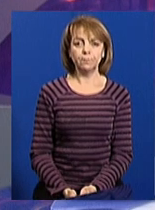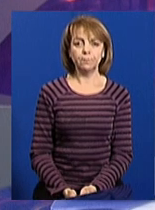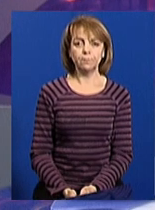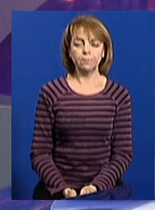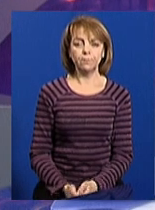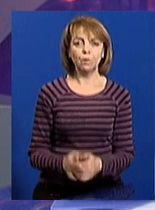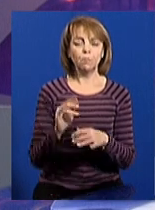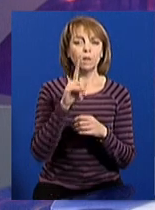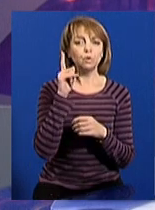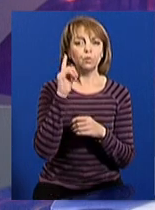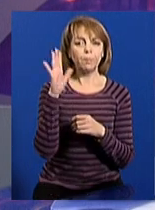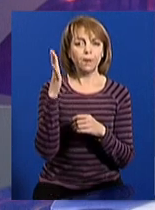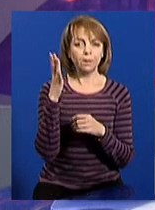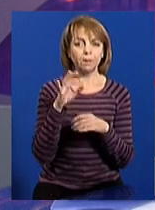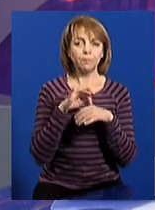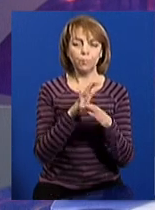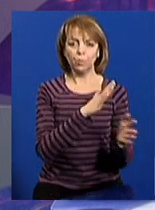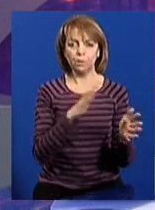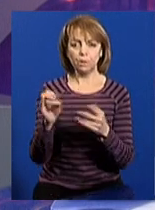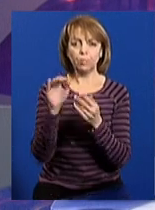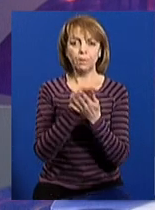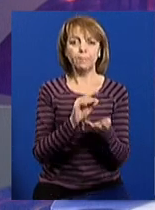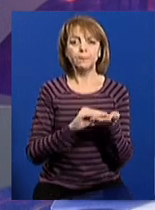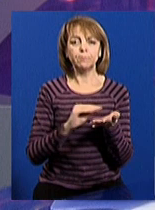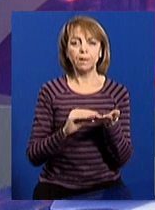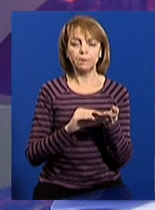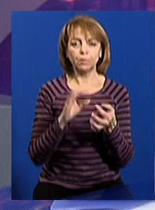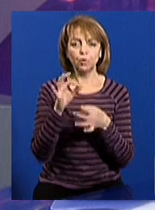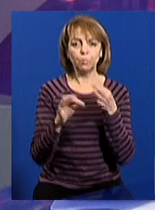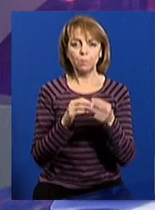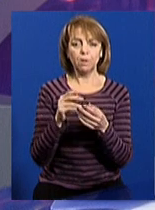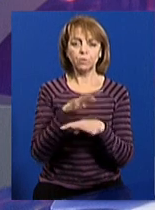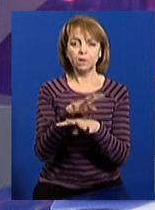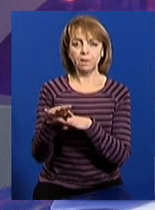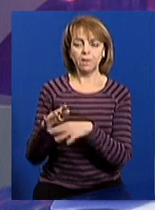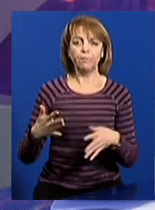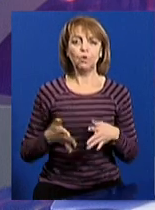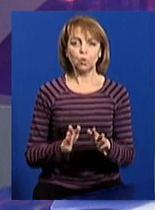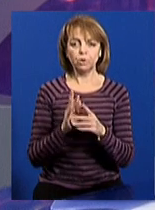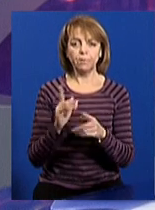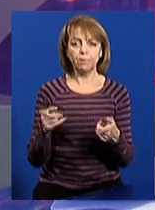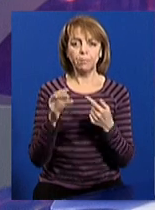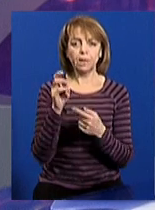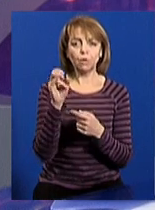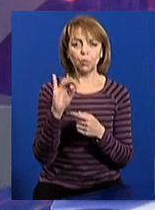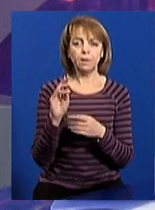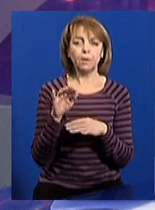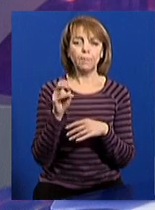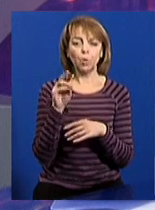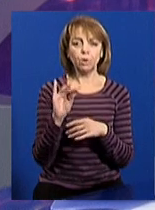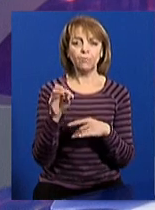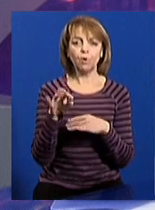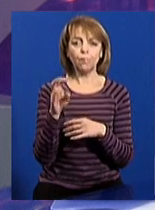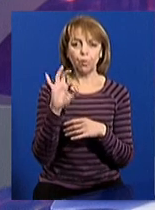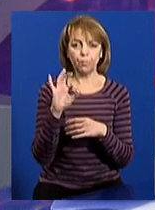У Молодіжному парку навели лад на могилах письменників доби розстріляного відродження Василя Ілана Блакитного та Миколи Хвильового.